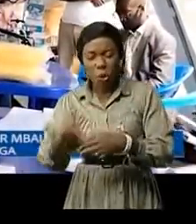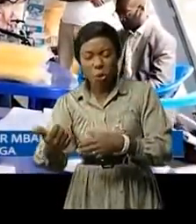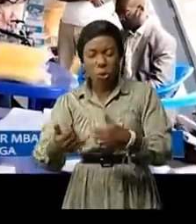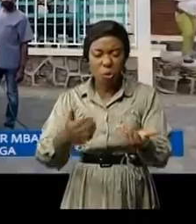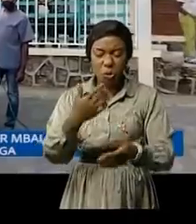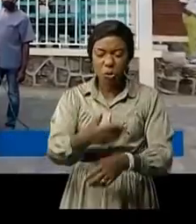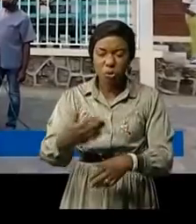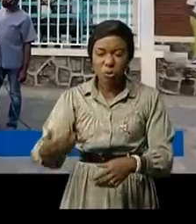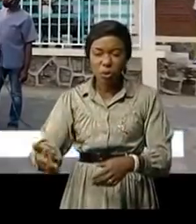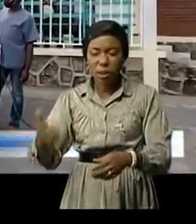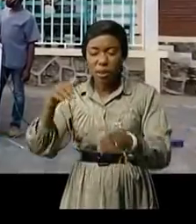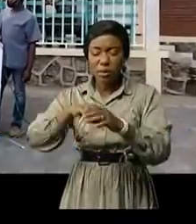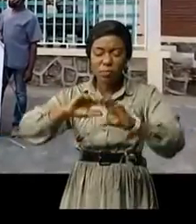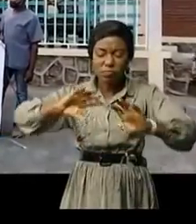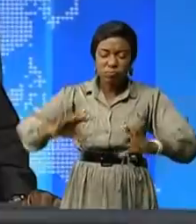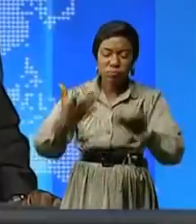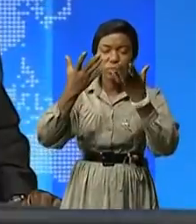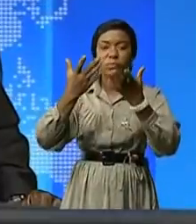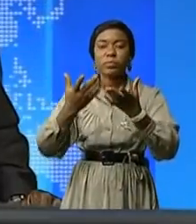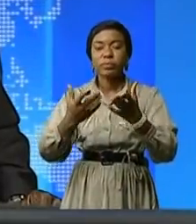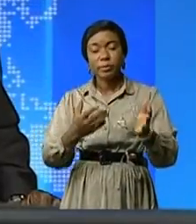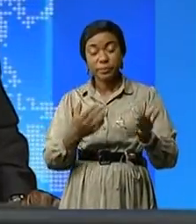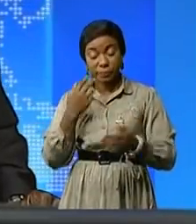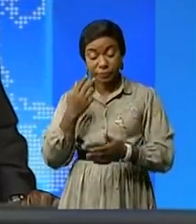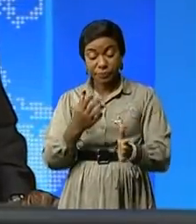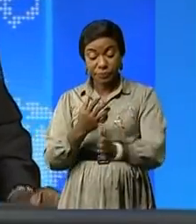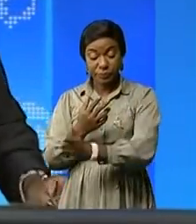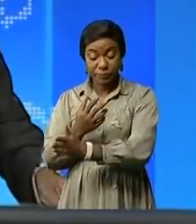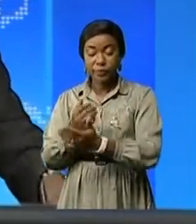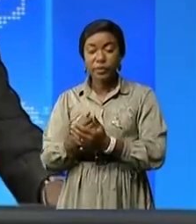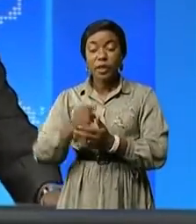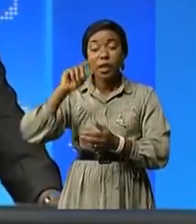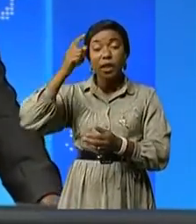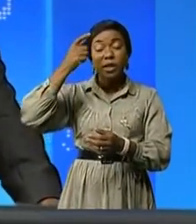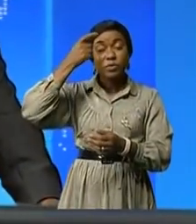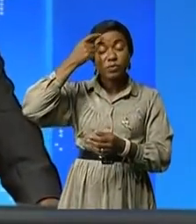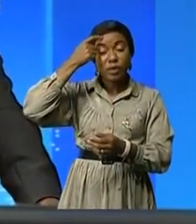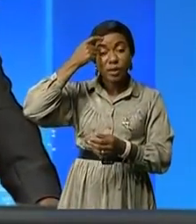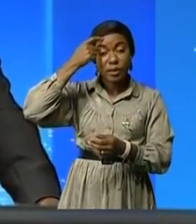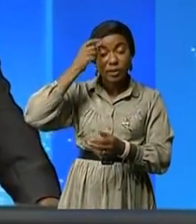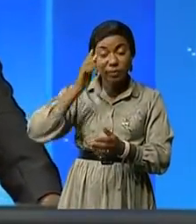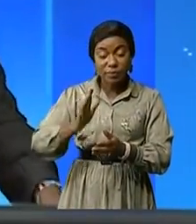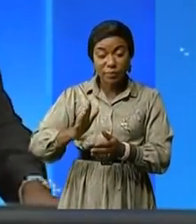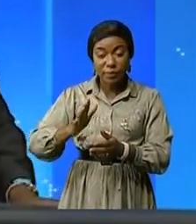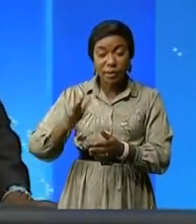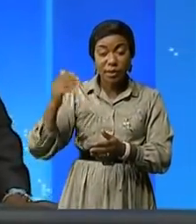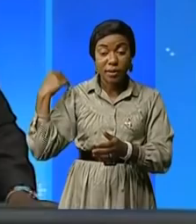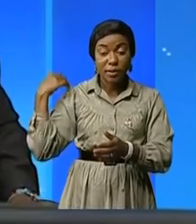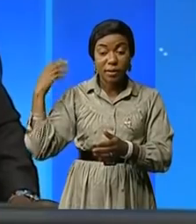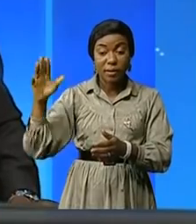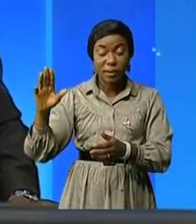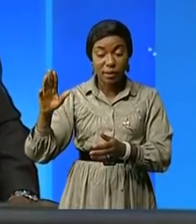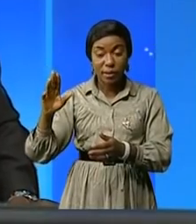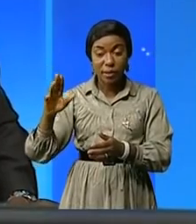sinistrés du volcan de Niragongo Le gouvernement militaire de l'Itourie le lieutenant général Johnny Louboya a visité